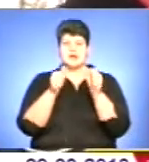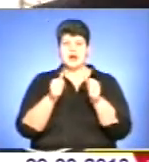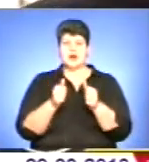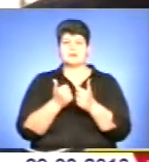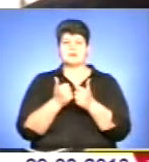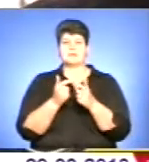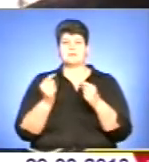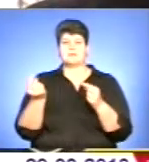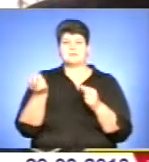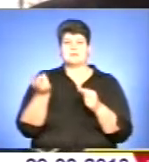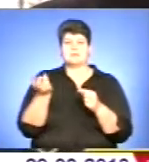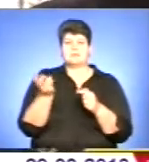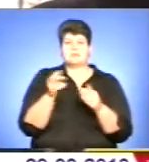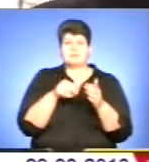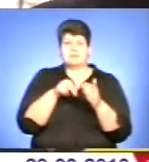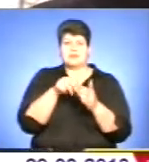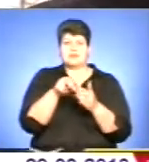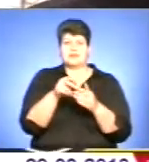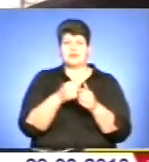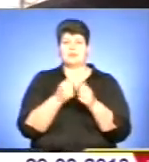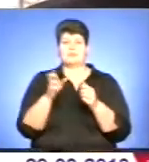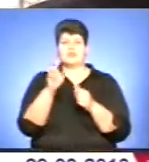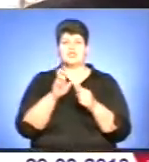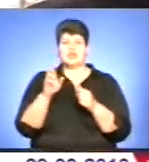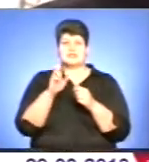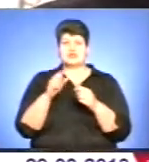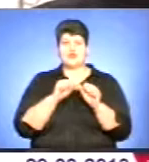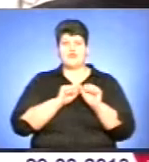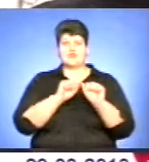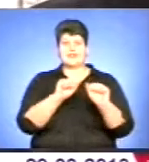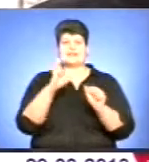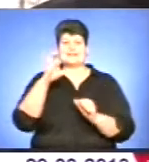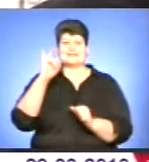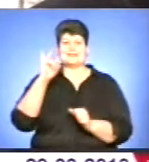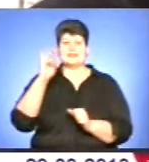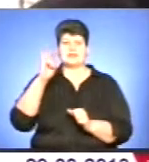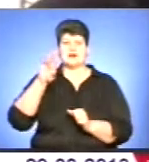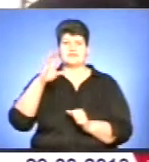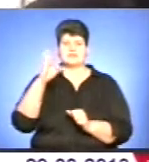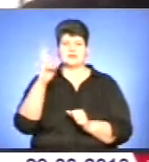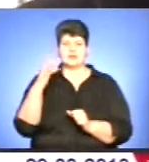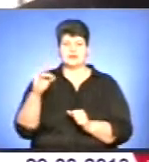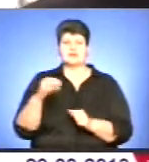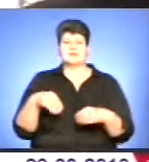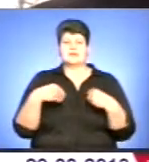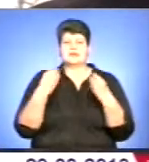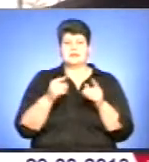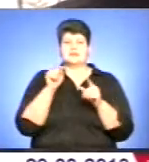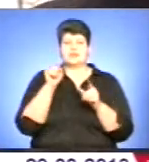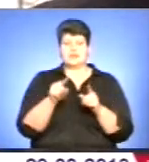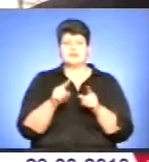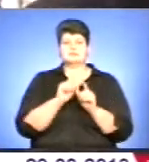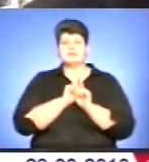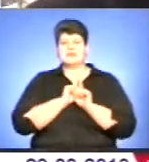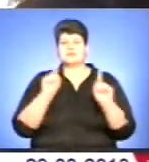бережанської фортеці Синявських, який би надав такої якоїсь ізюминки